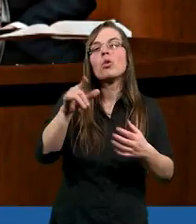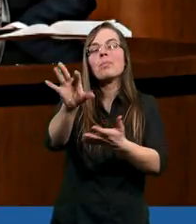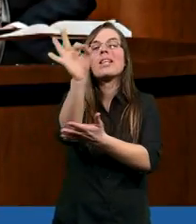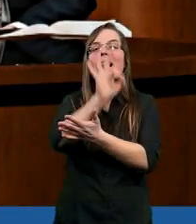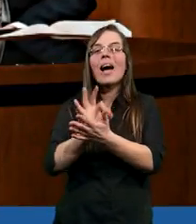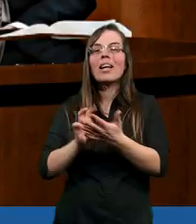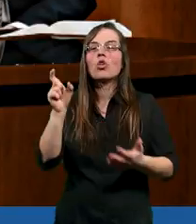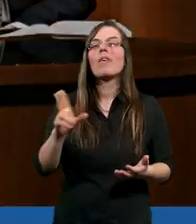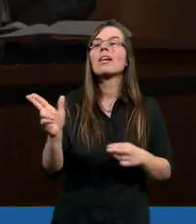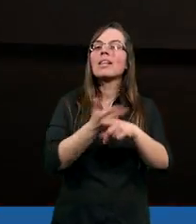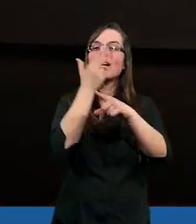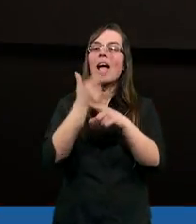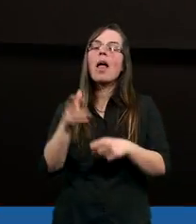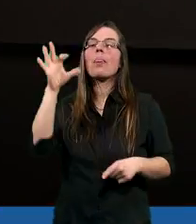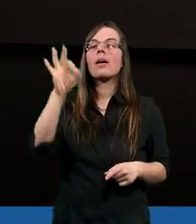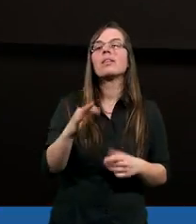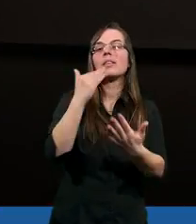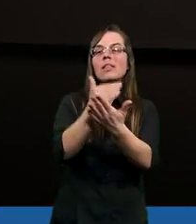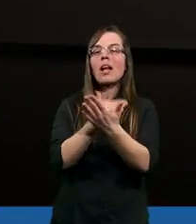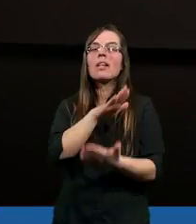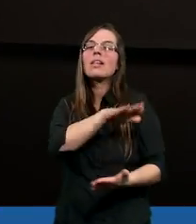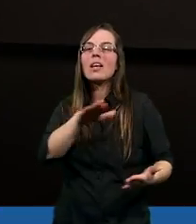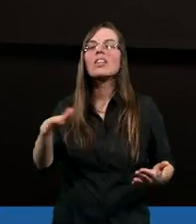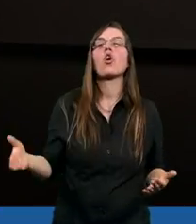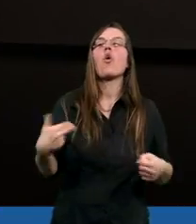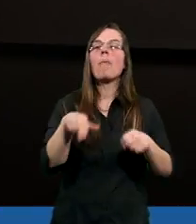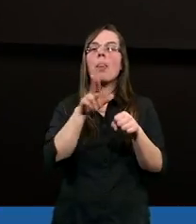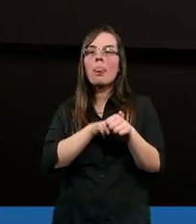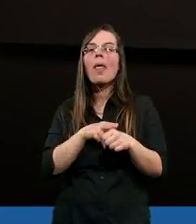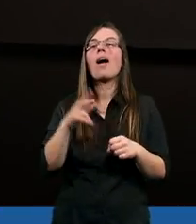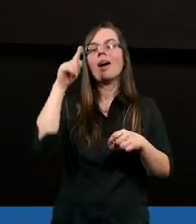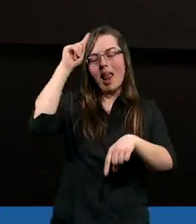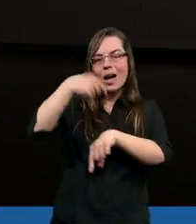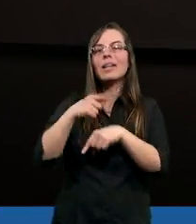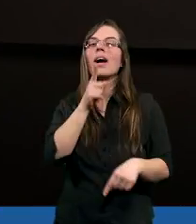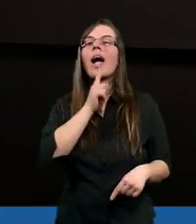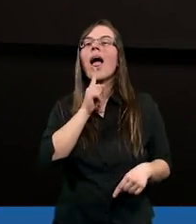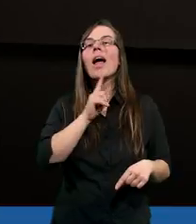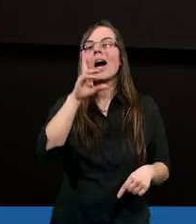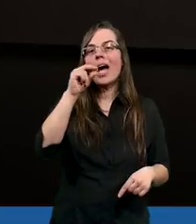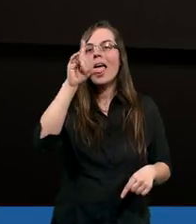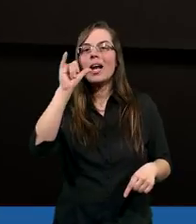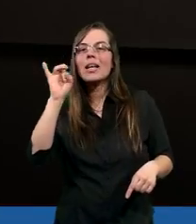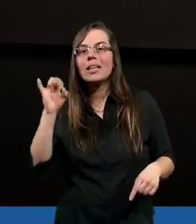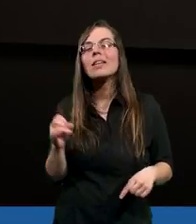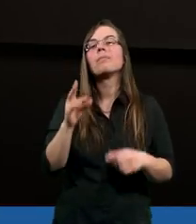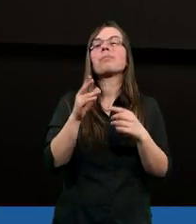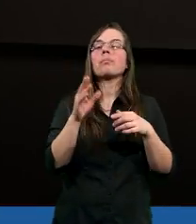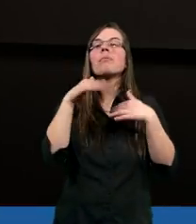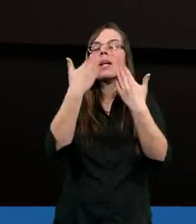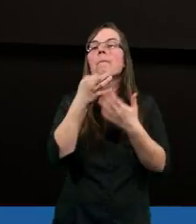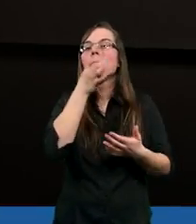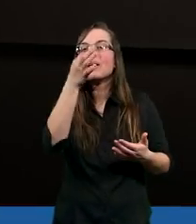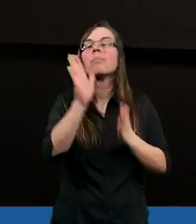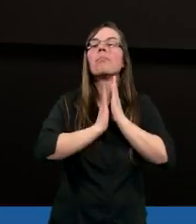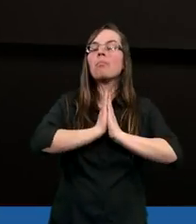narysować. Kiedyś zadałem dzieciom na religii. Rozmawialiśmy o